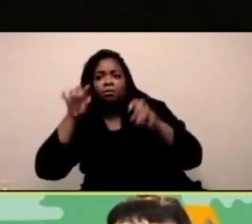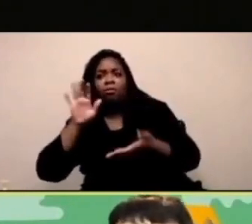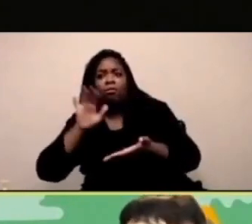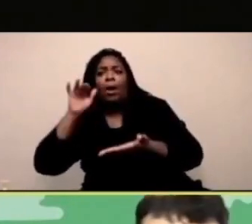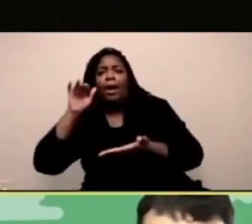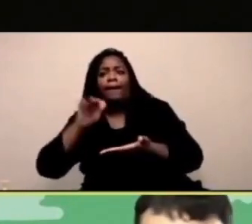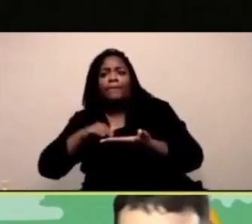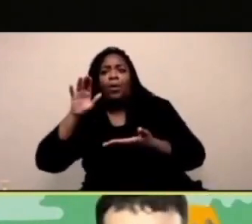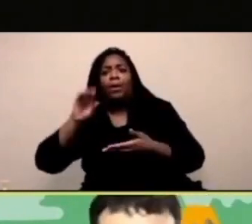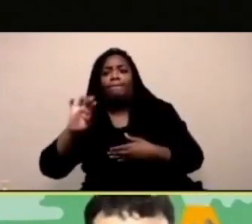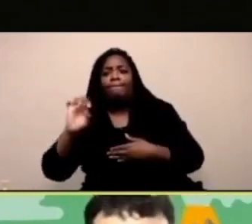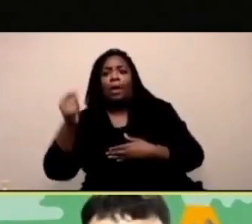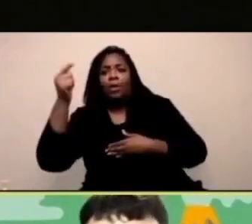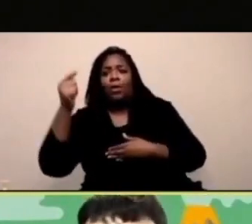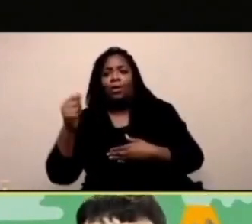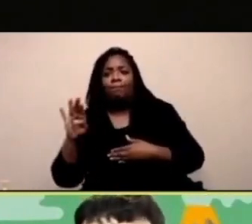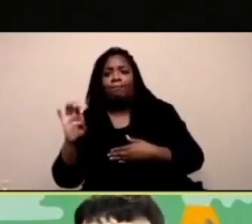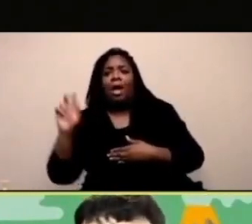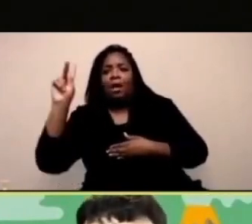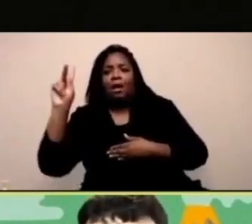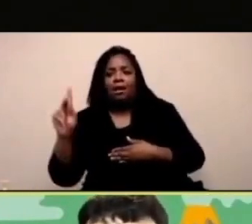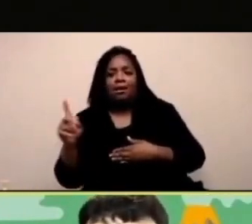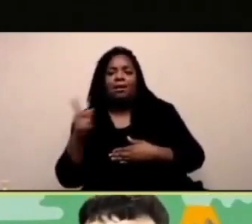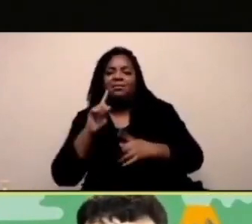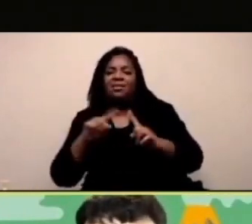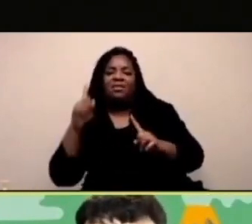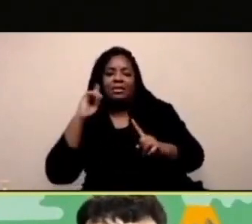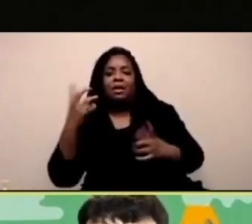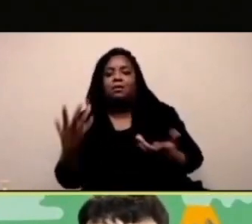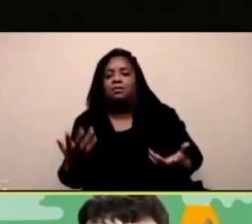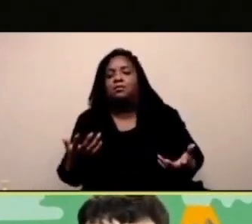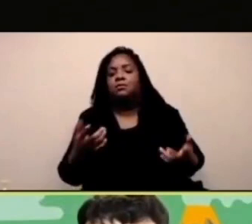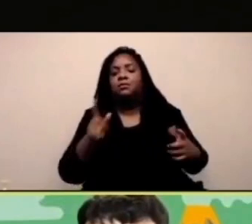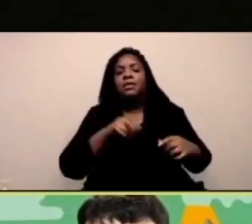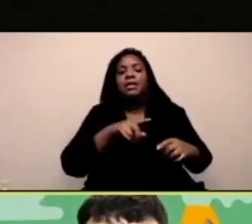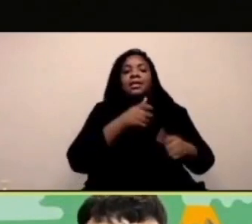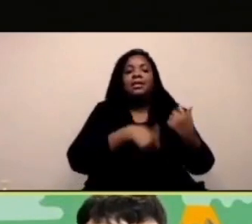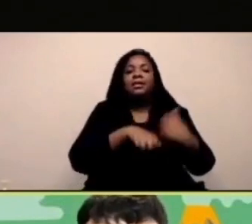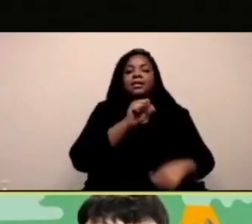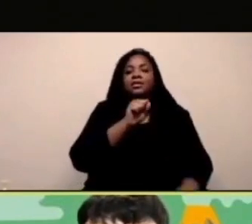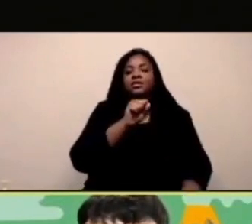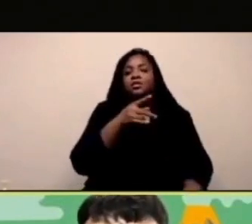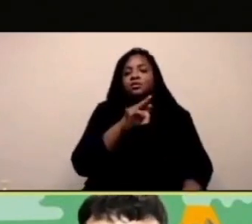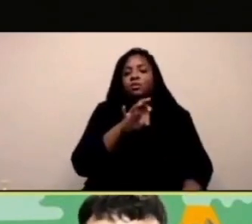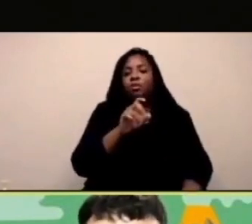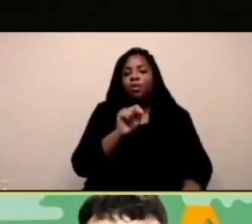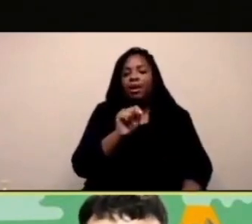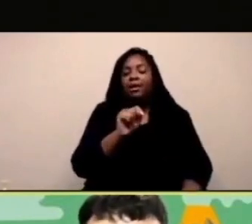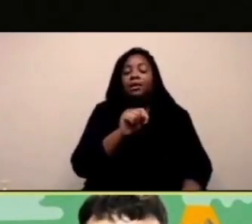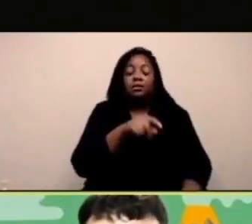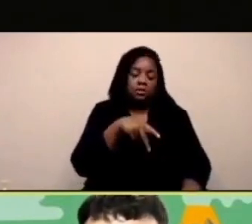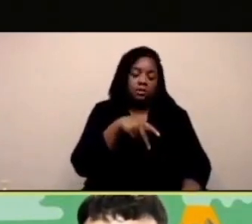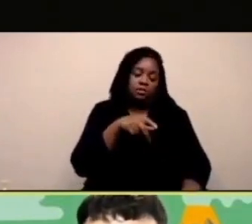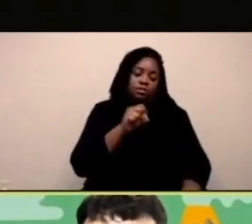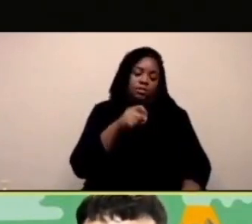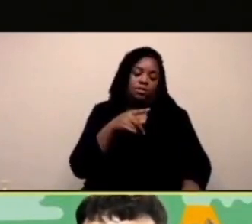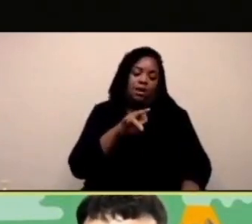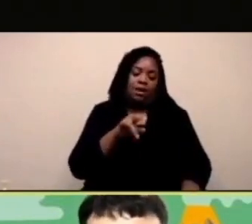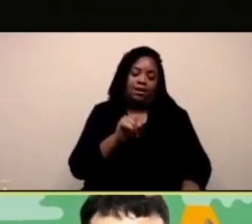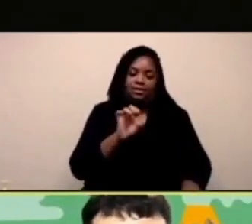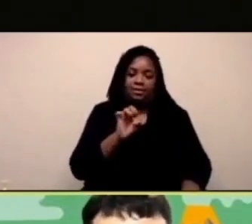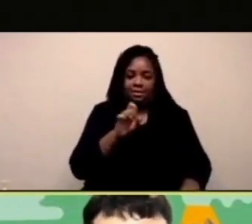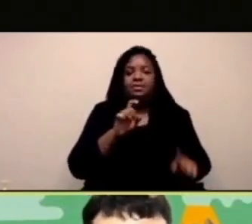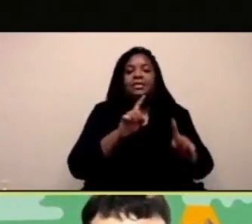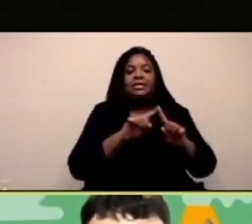così posso suonare con la mia bocca o un suono strano come questo qua questo segno di